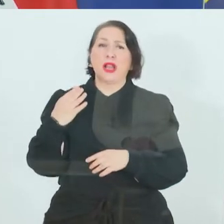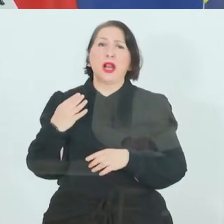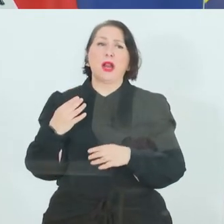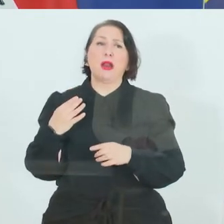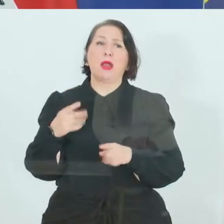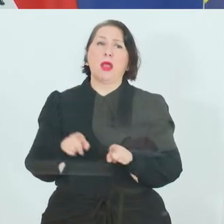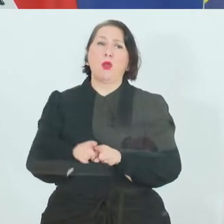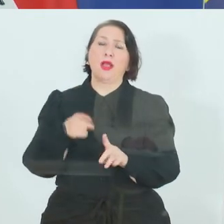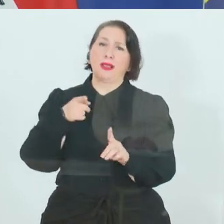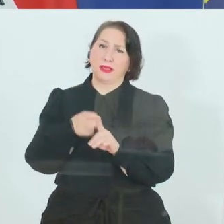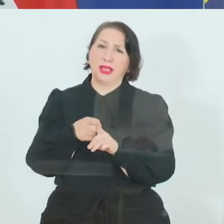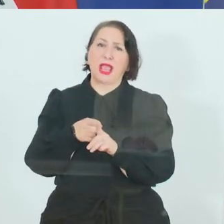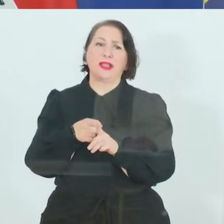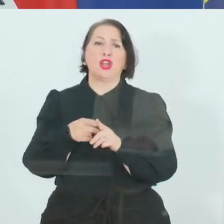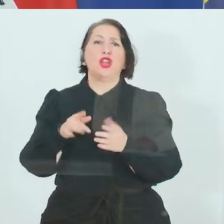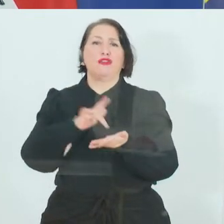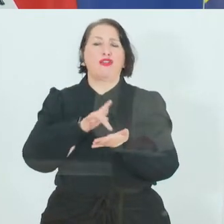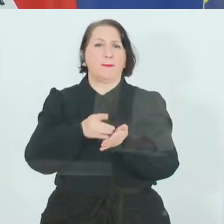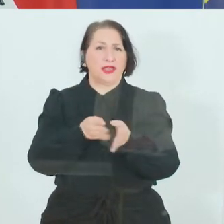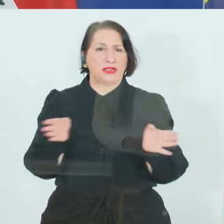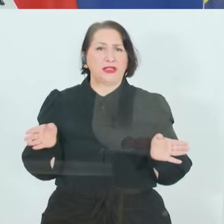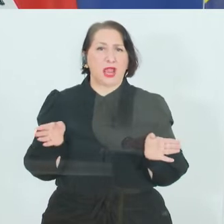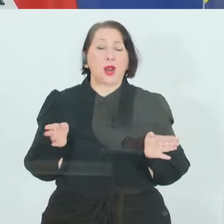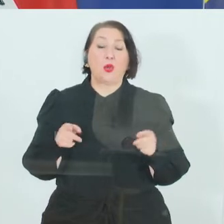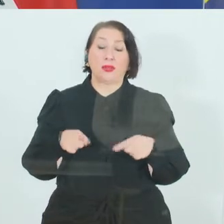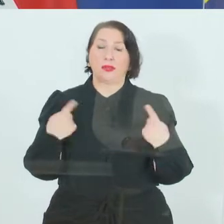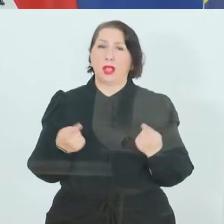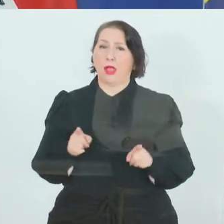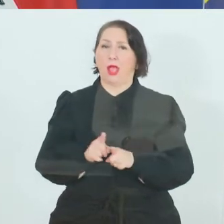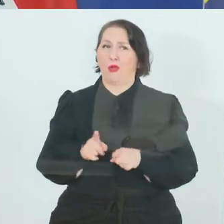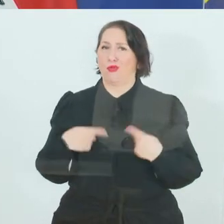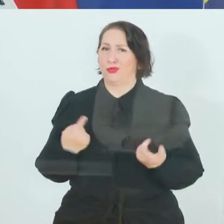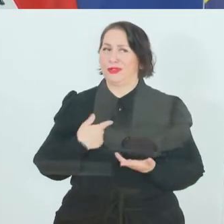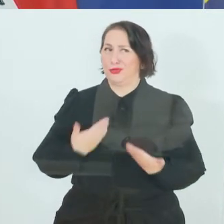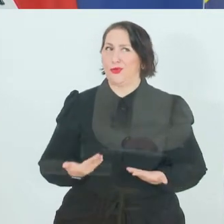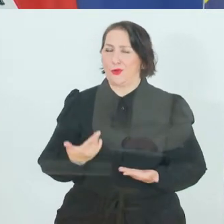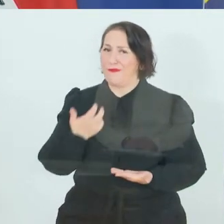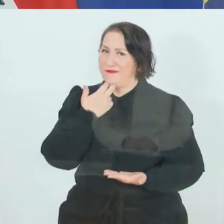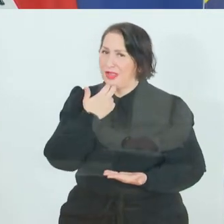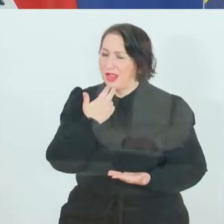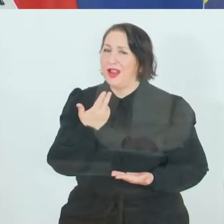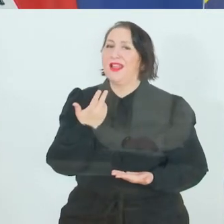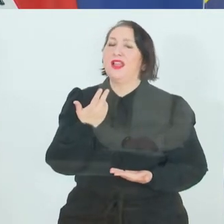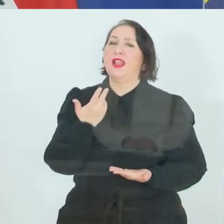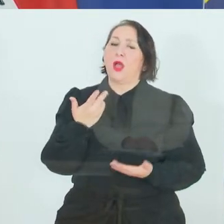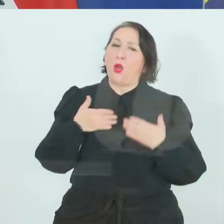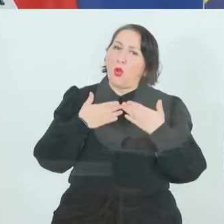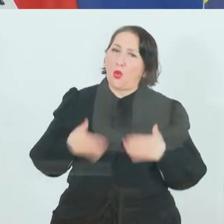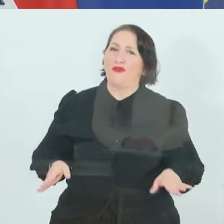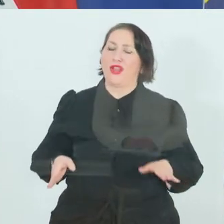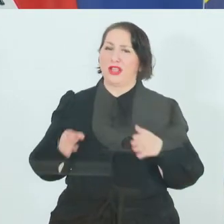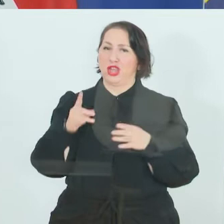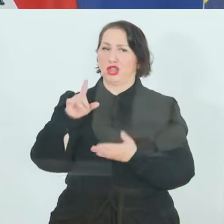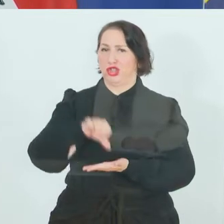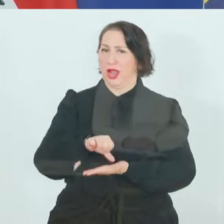sozusagen direkt auch vermittelt und das ist ja nur in unserem Sinne und gewünscht, dass es offene Stellen gibt